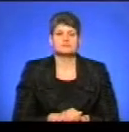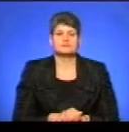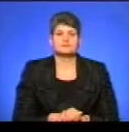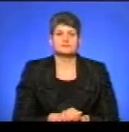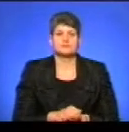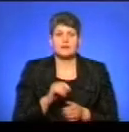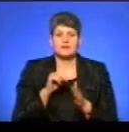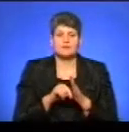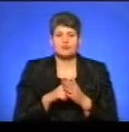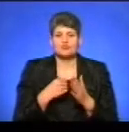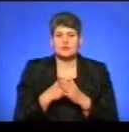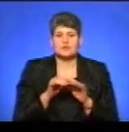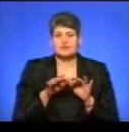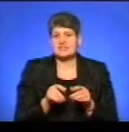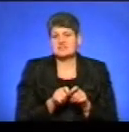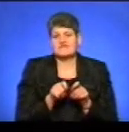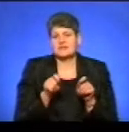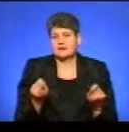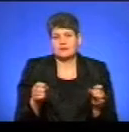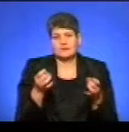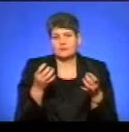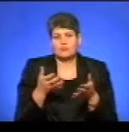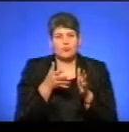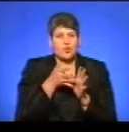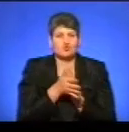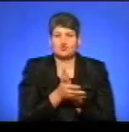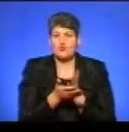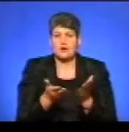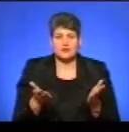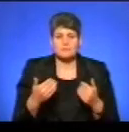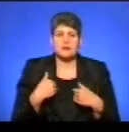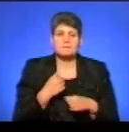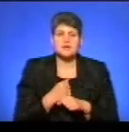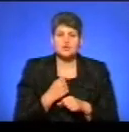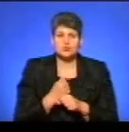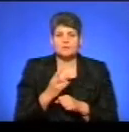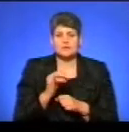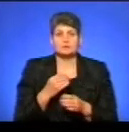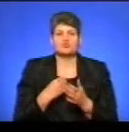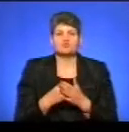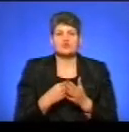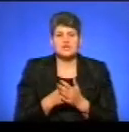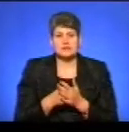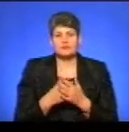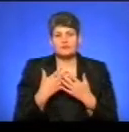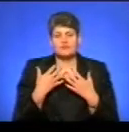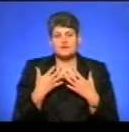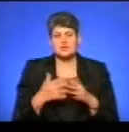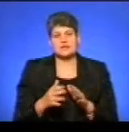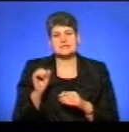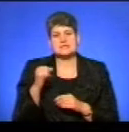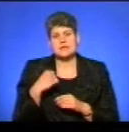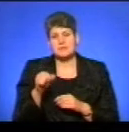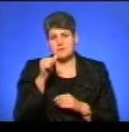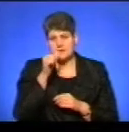Бюджетний процес відкритий і прозорий. Ми працюємо над бюджетом, вже казав, з серпня